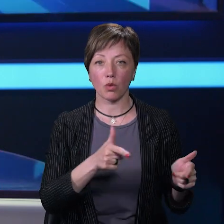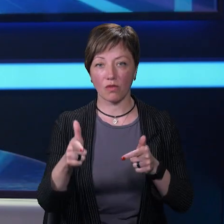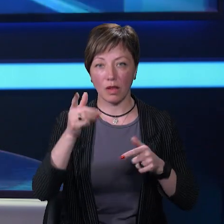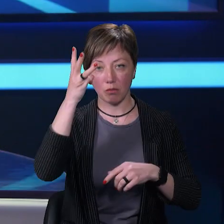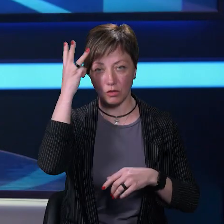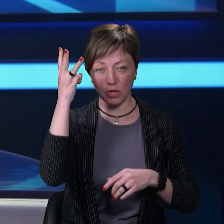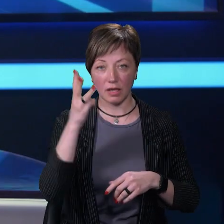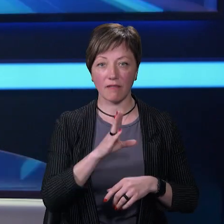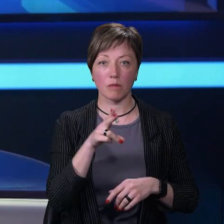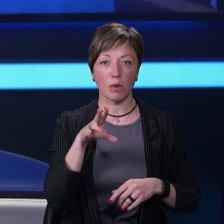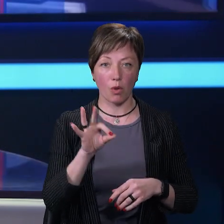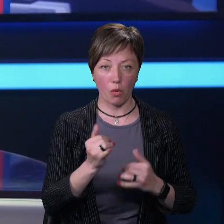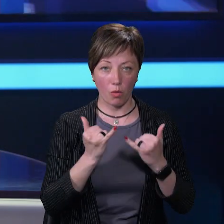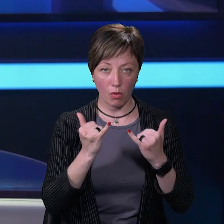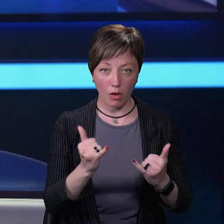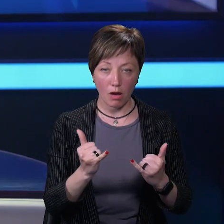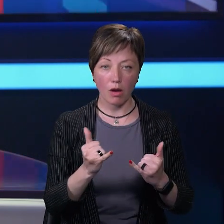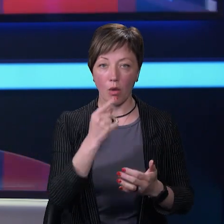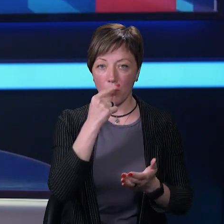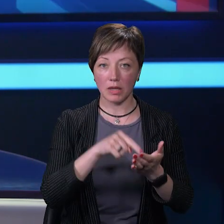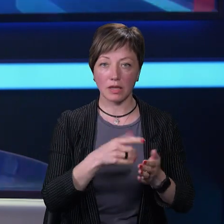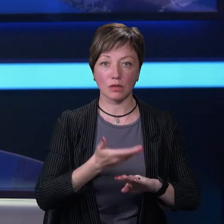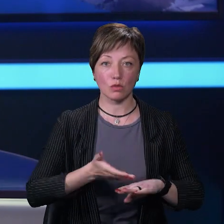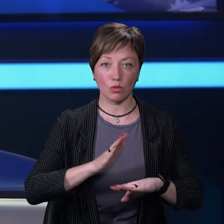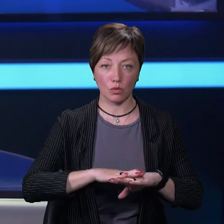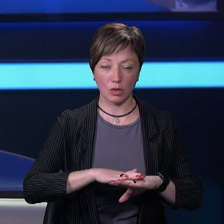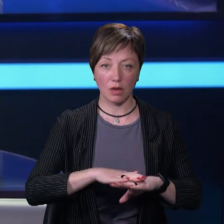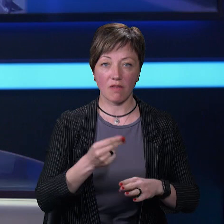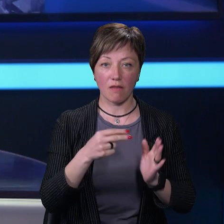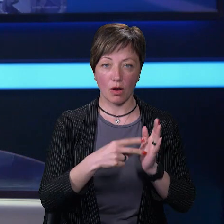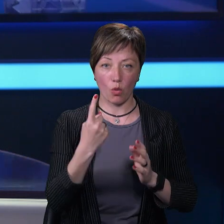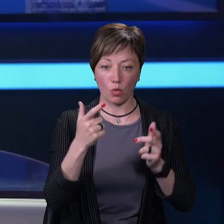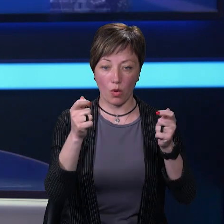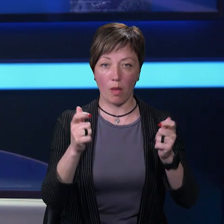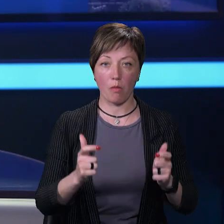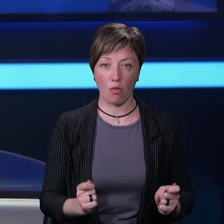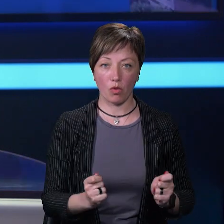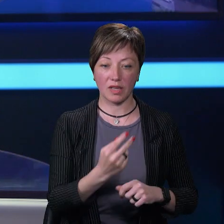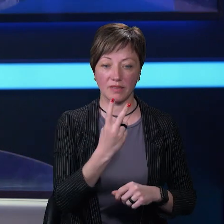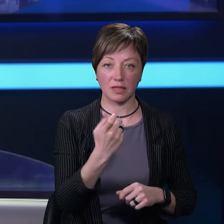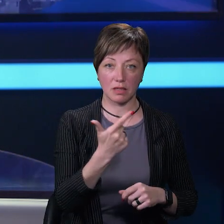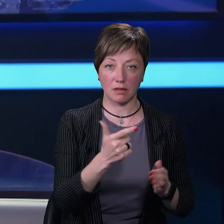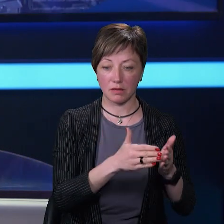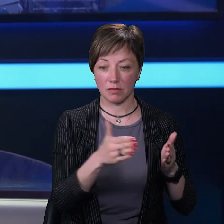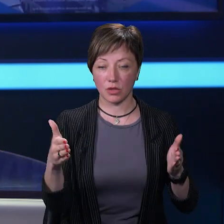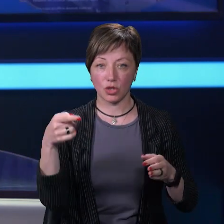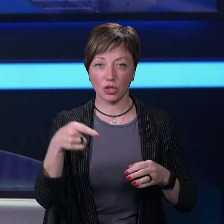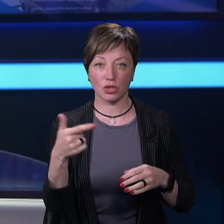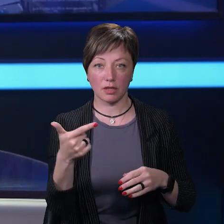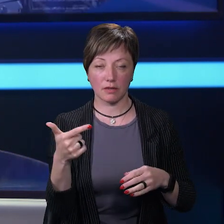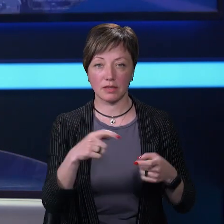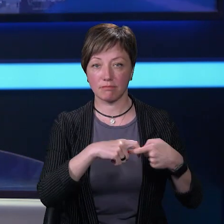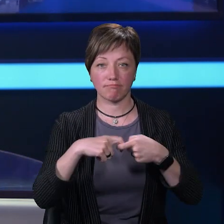хмельничан та вимушених переселенців, які опинилися у скруті. Вартість одного набору – від 200 до тисячі гривень,